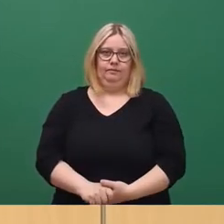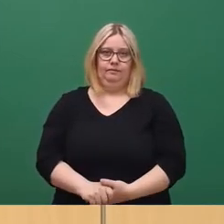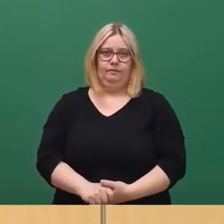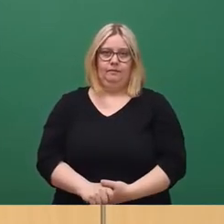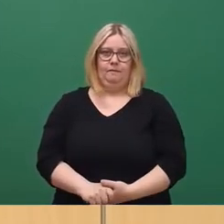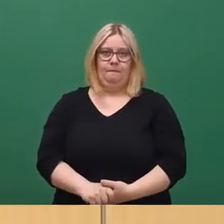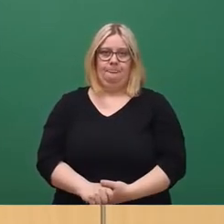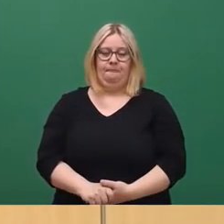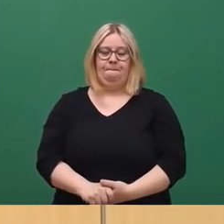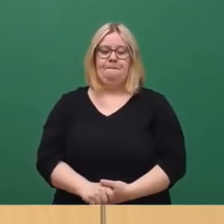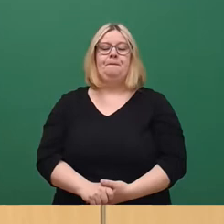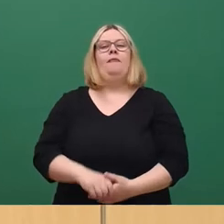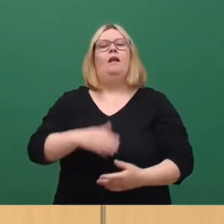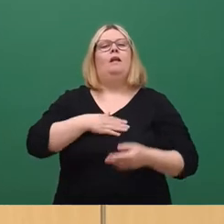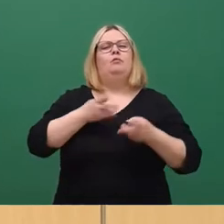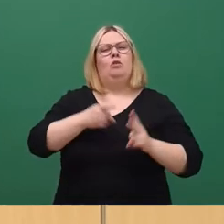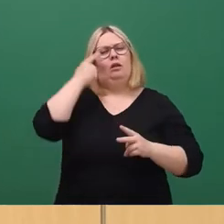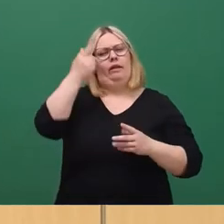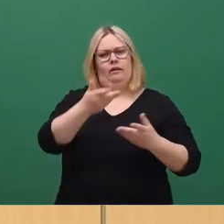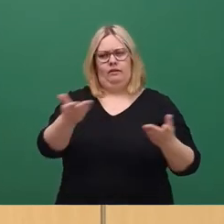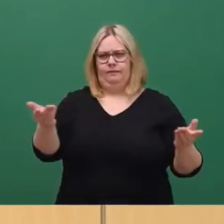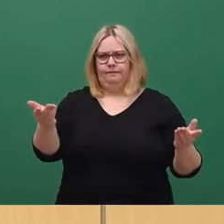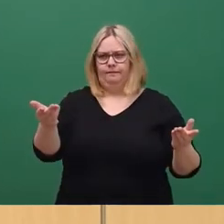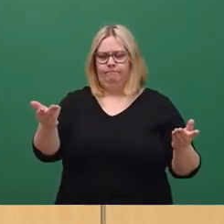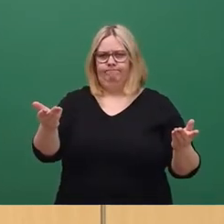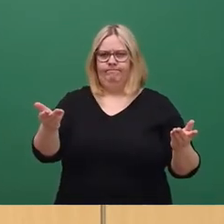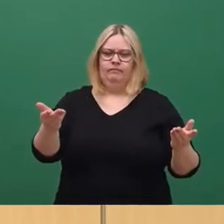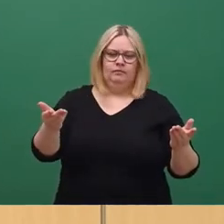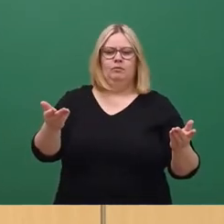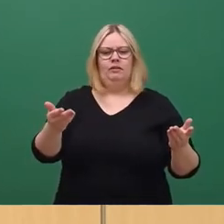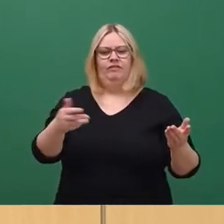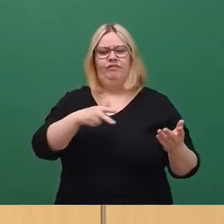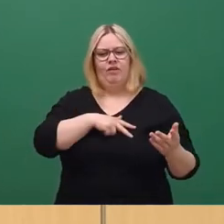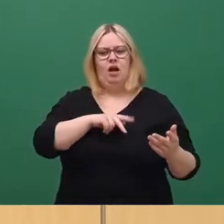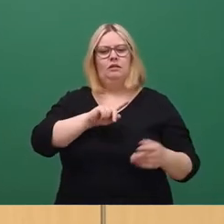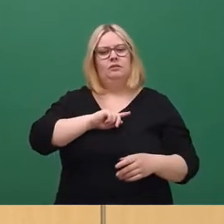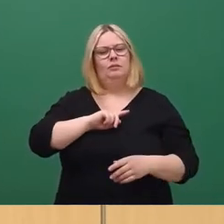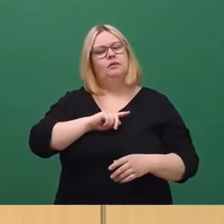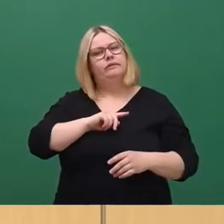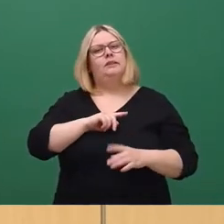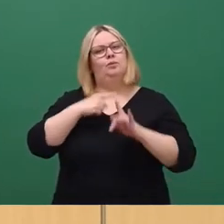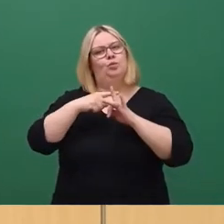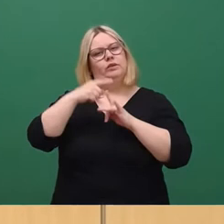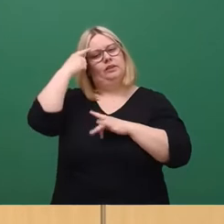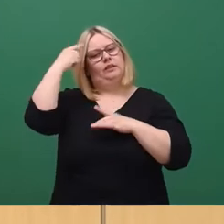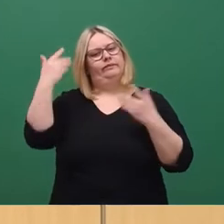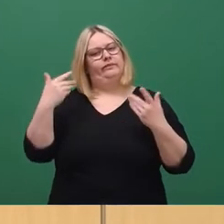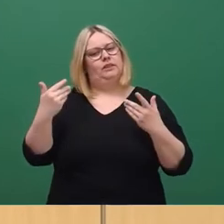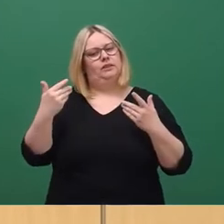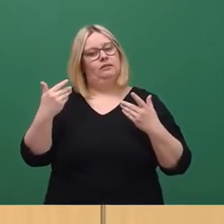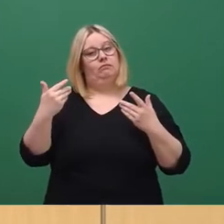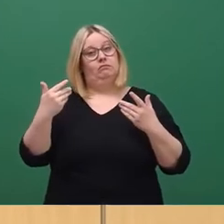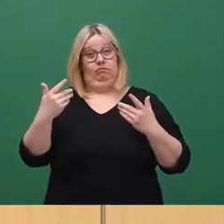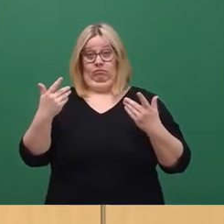Verehrte Stadträtinnen und Stadträte, was mich allerdings tatsächlich zuversichtlich stimmt, ist die Tatsache, dass trotz